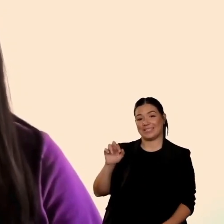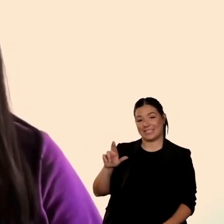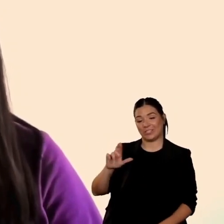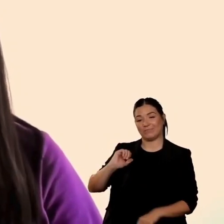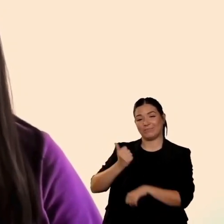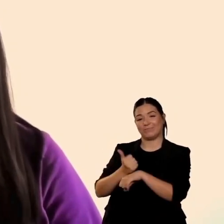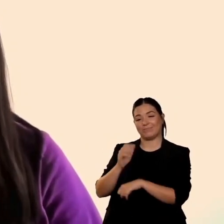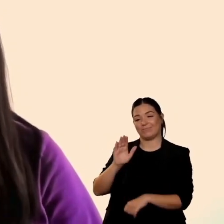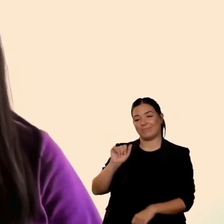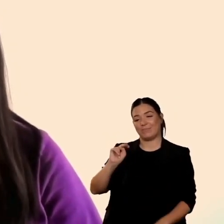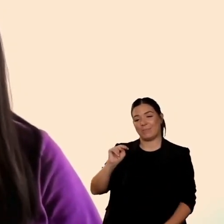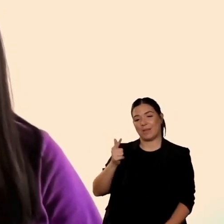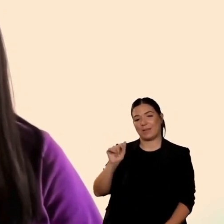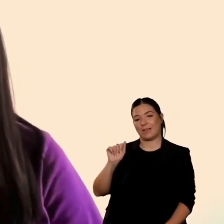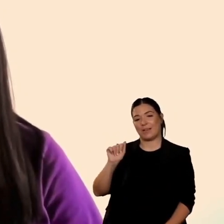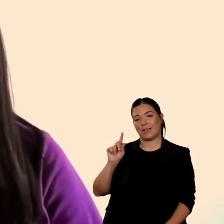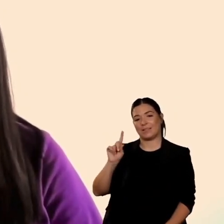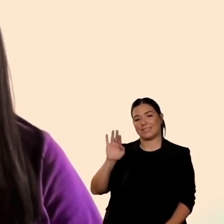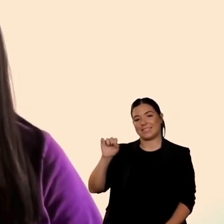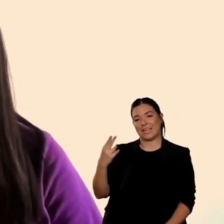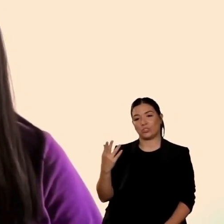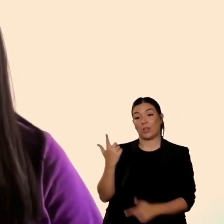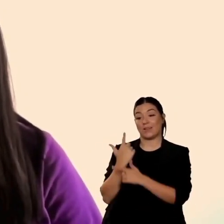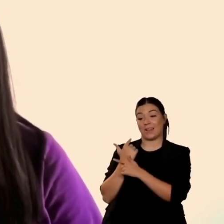e sono ingegneri in software